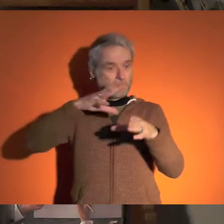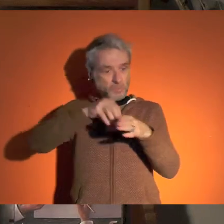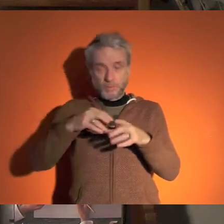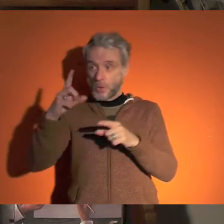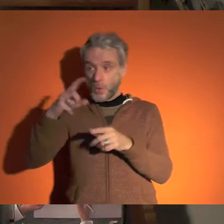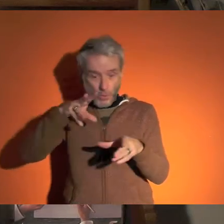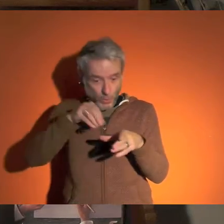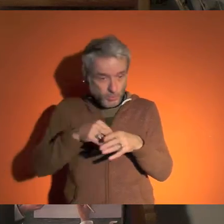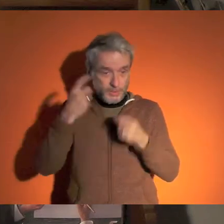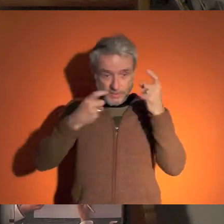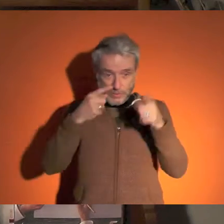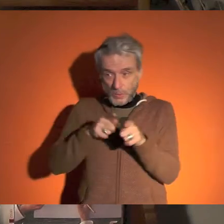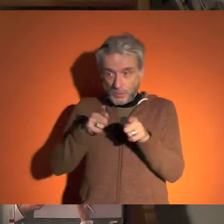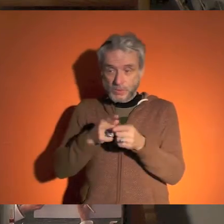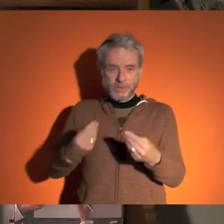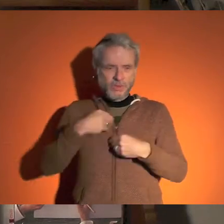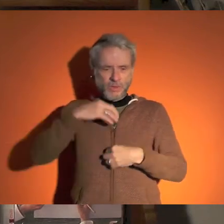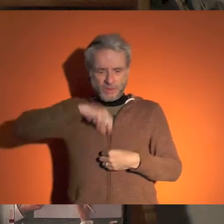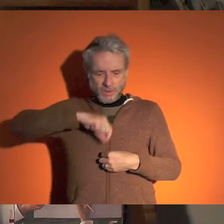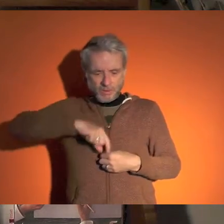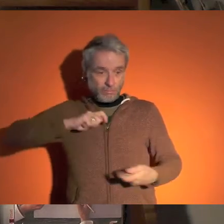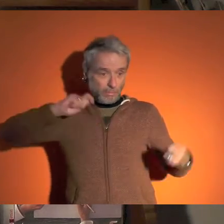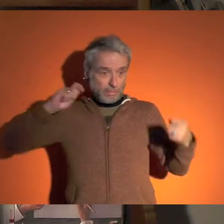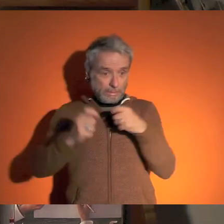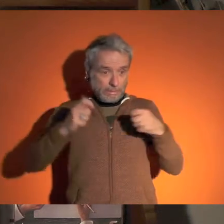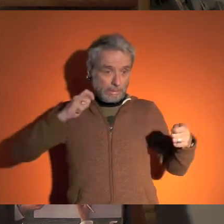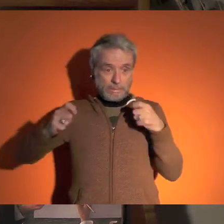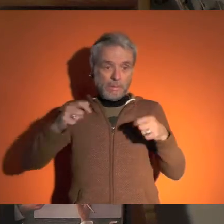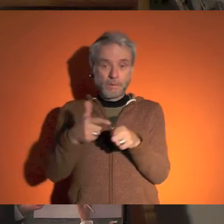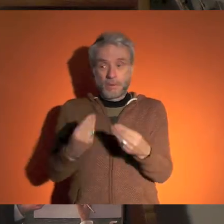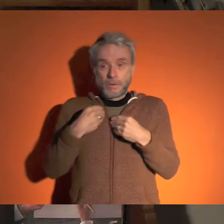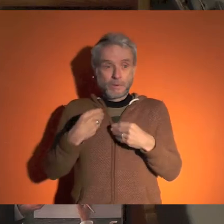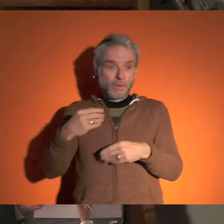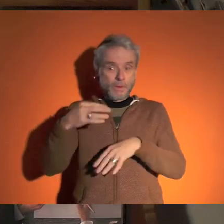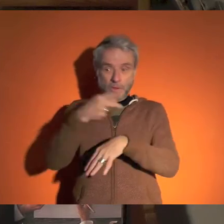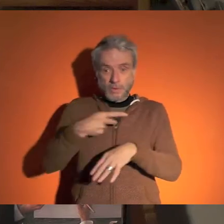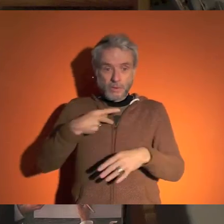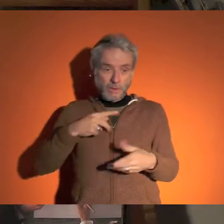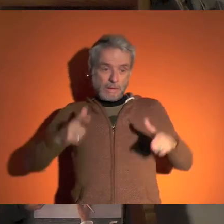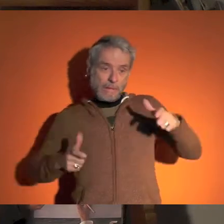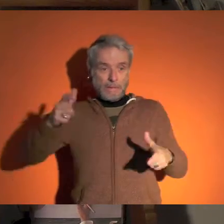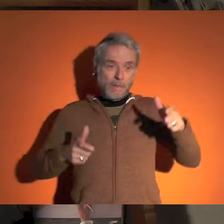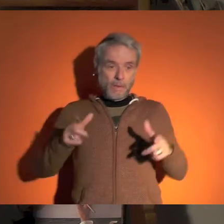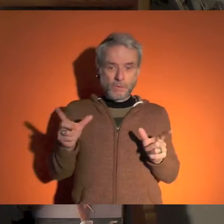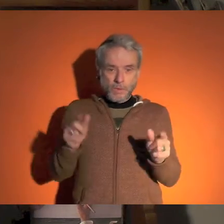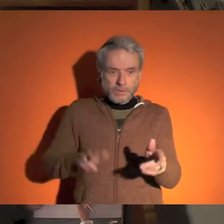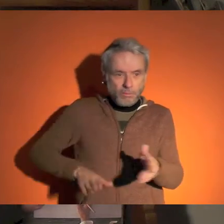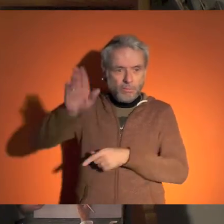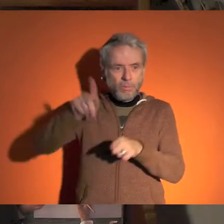concernent l'air que nous respirons, l'eau que nous buvons, les perturbateurs endocriniens, tout ce qui va pouvoir affecter notre santé et faire